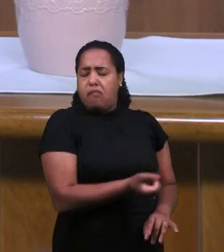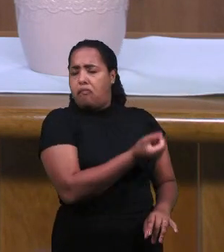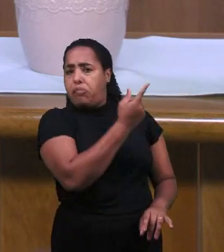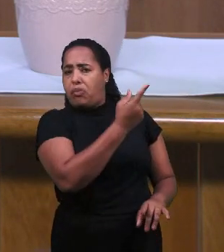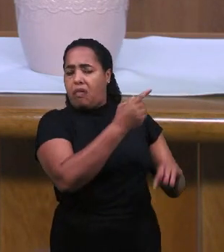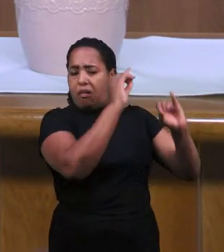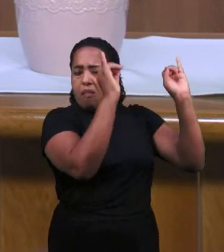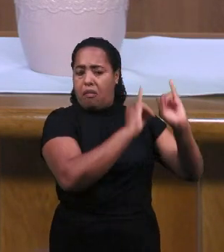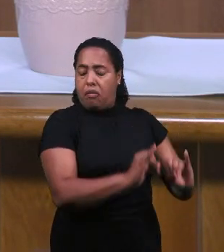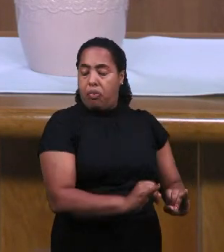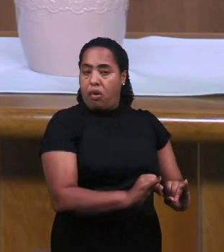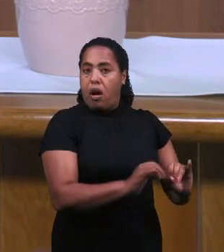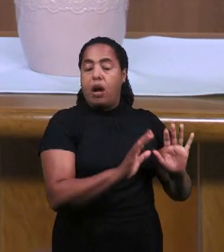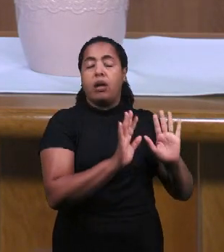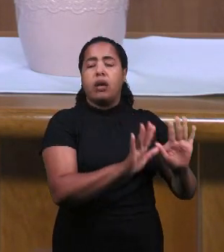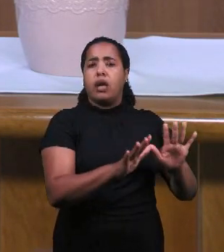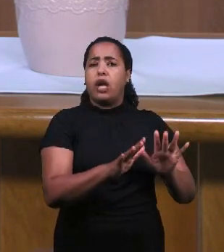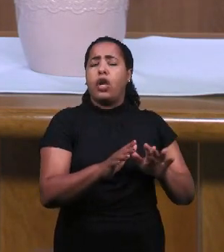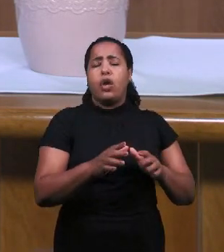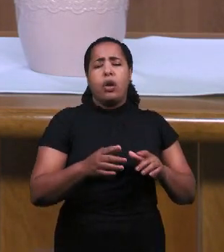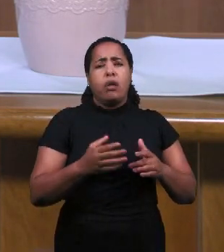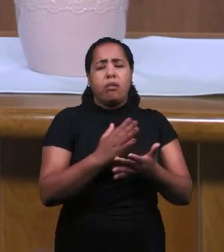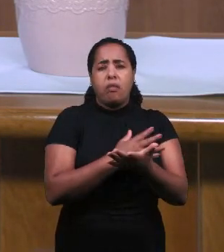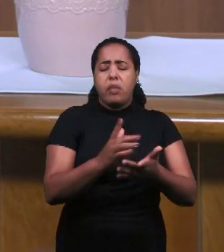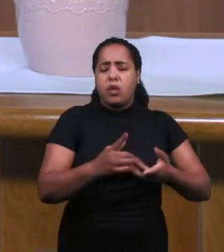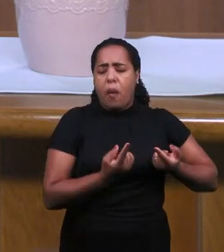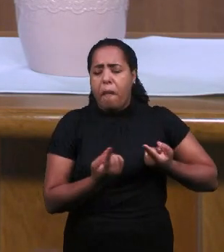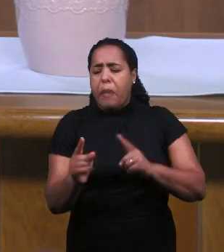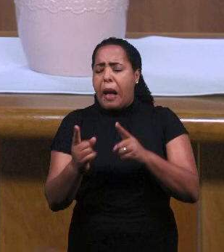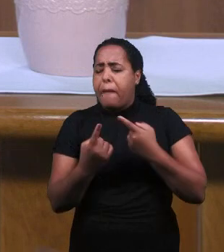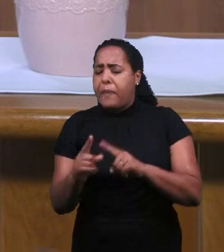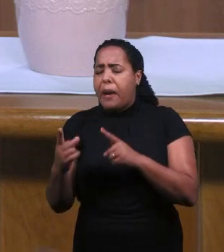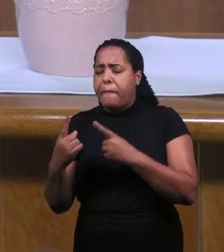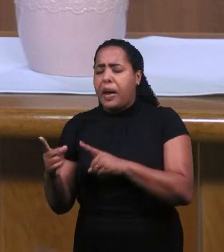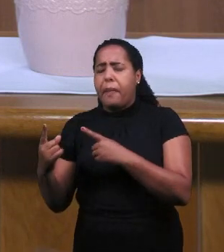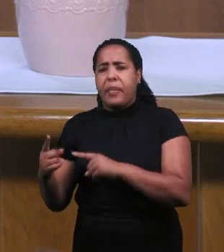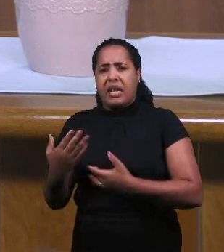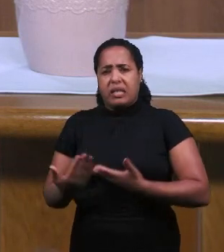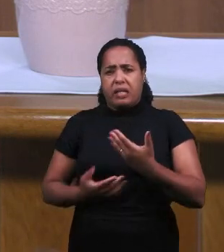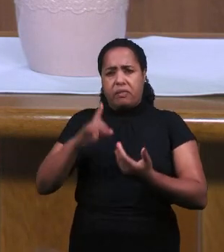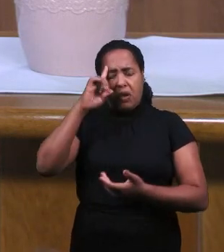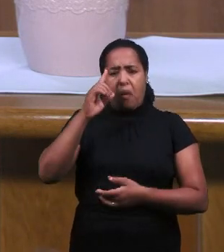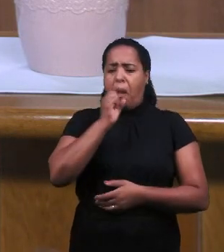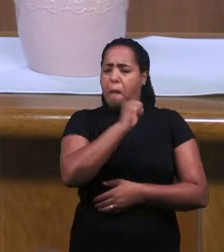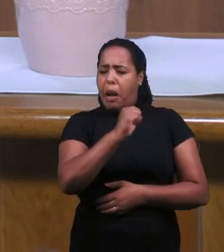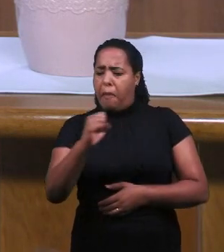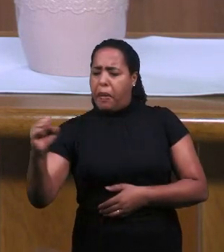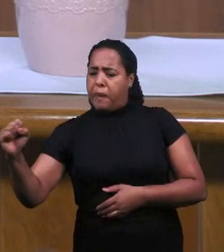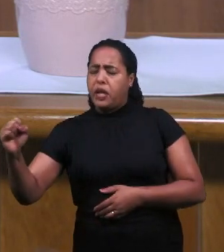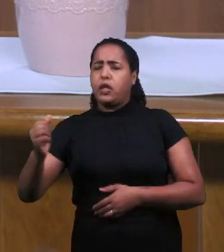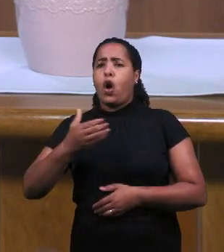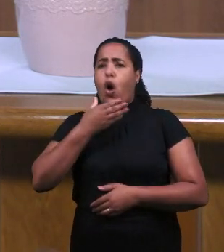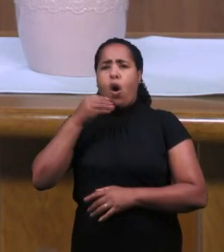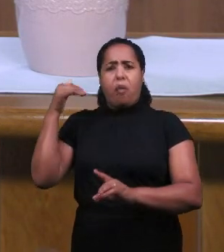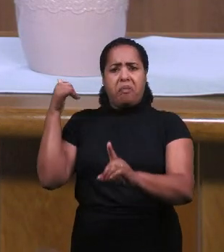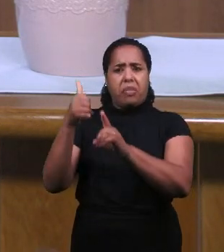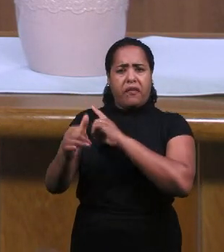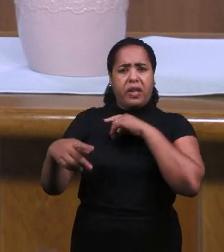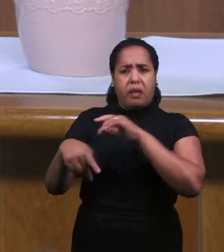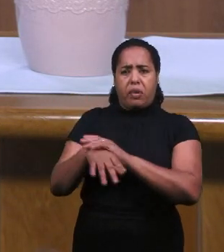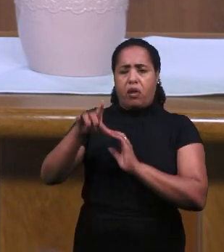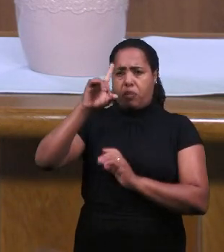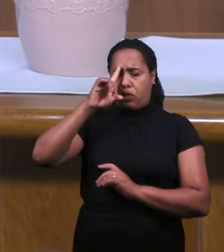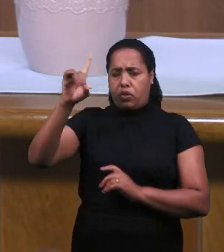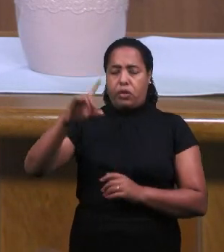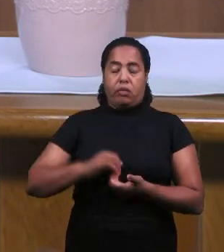Пророков Ваала поставила И начала гнать всех слуг Божьих И она убивала пророков Божьих